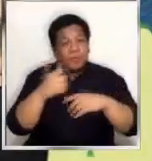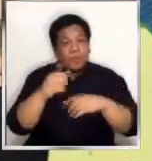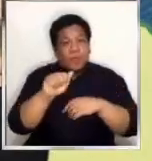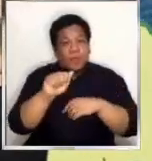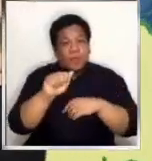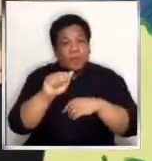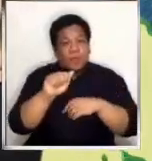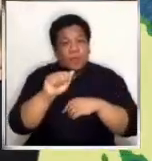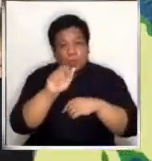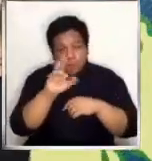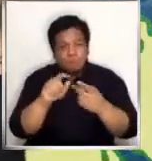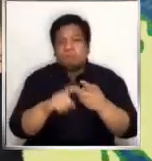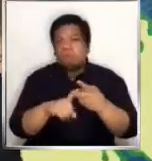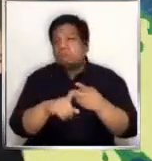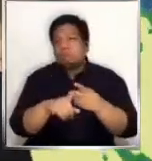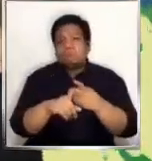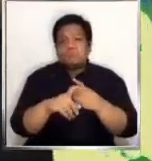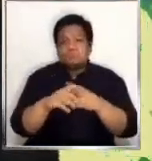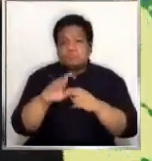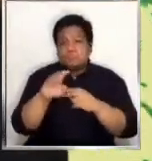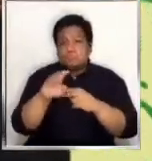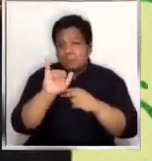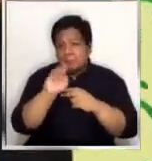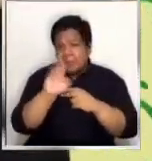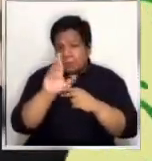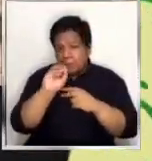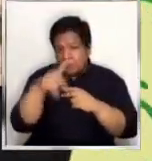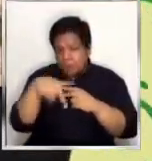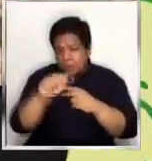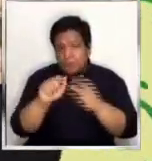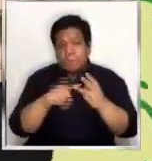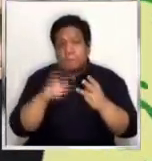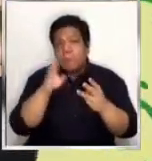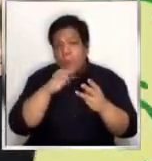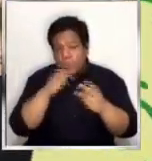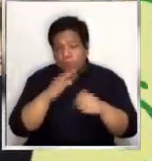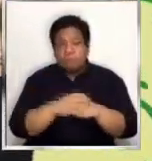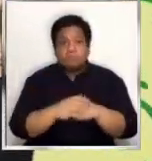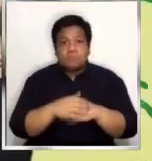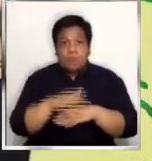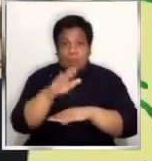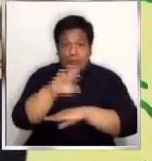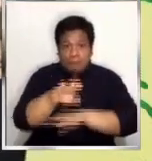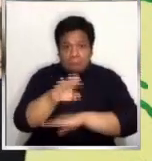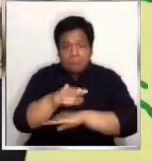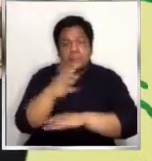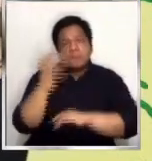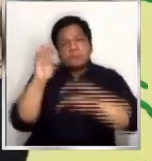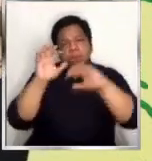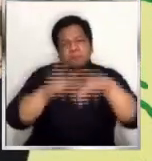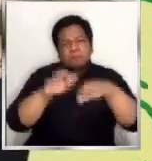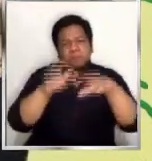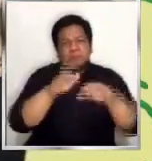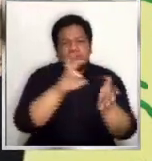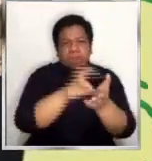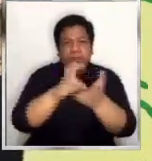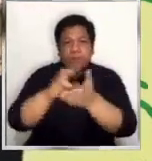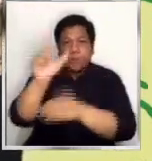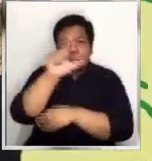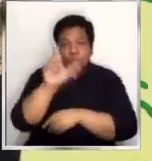maging sa Rio ng Mimaropa at Bicol. Pagdating ng hapon, uulanin na rin ang ilapang bahagi ng Luzon, Ilocos Region,